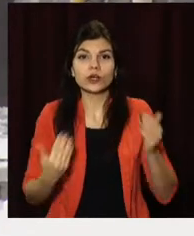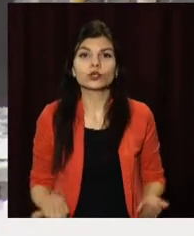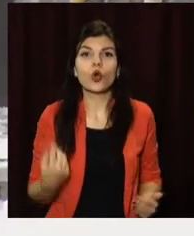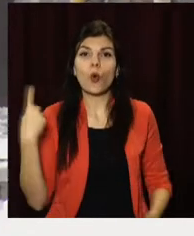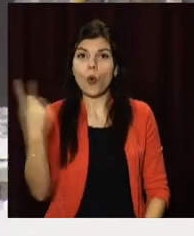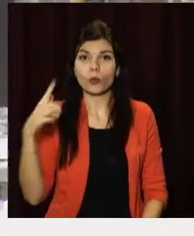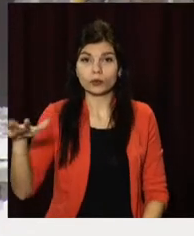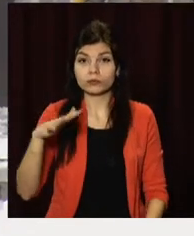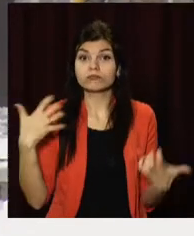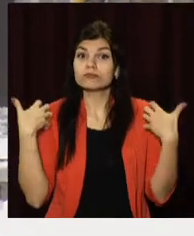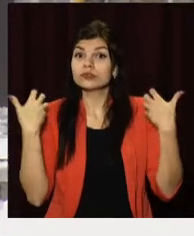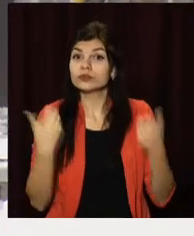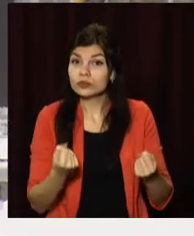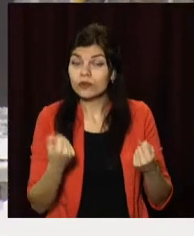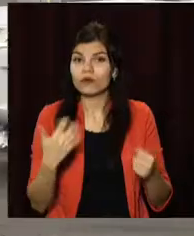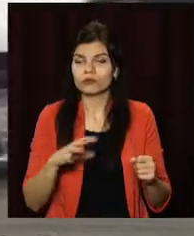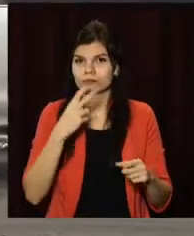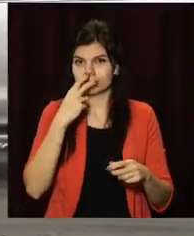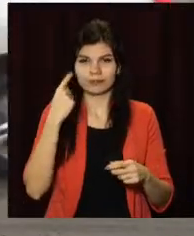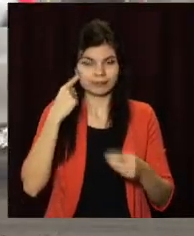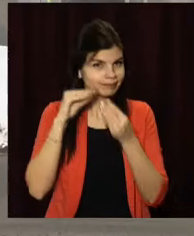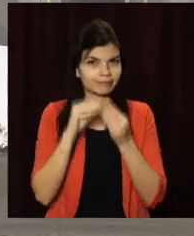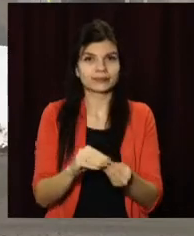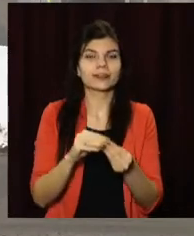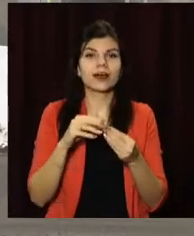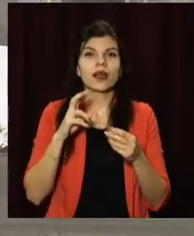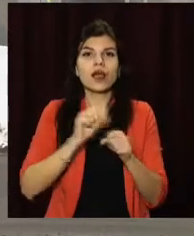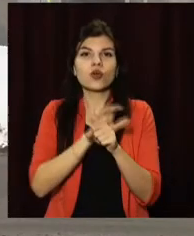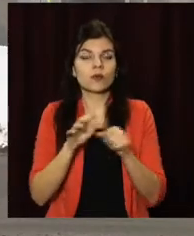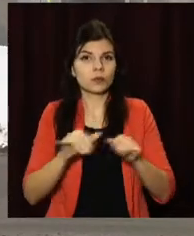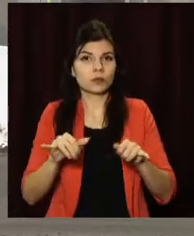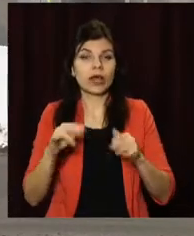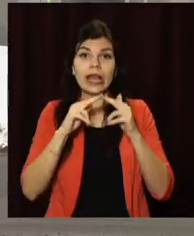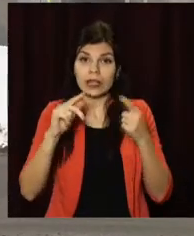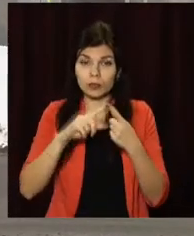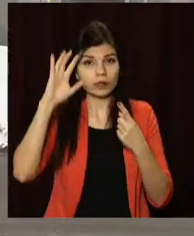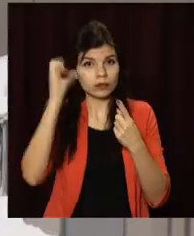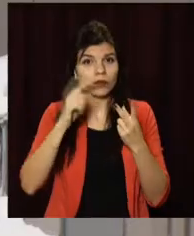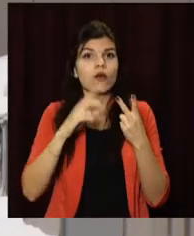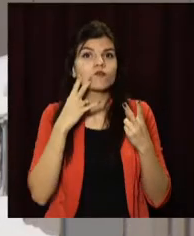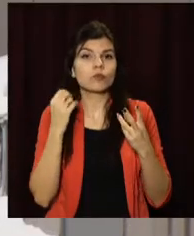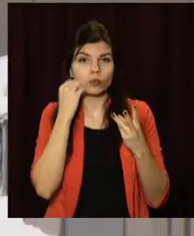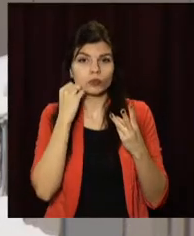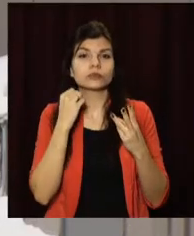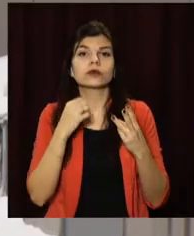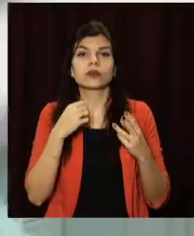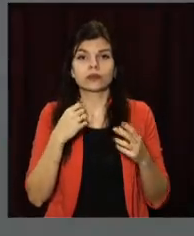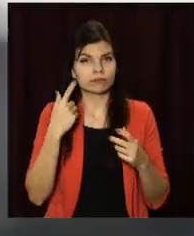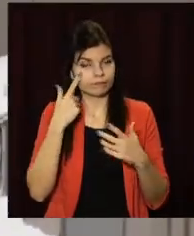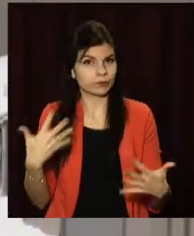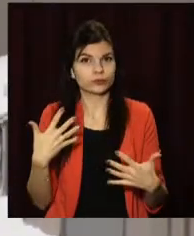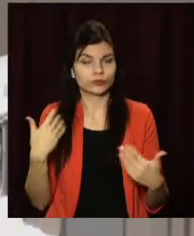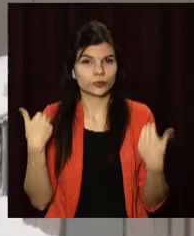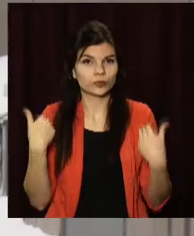одужали. Вже традиційно у трійці лідерів по поширенню ковіду – Дніпро, Кривий Ріг та Новомосковськ. Це дані обласного департаменту